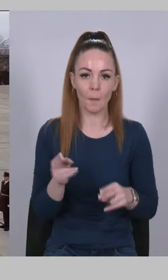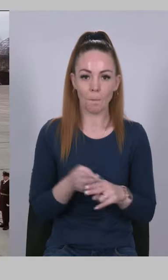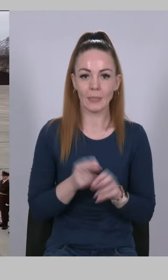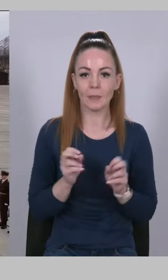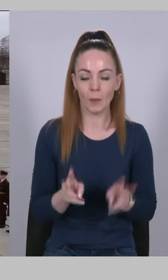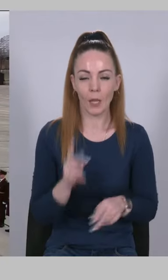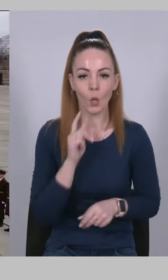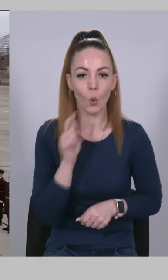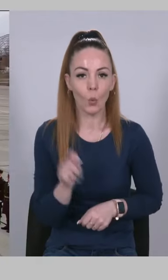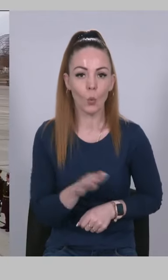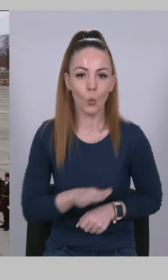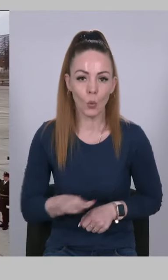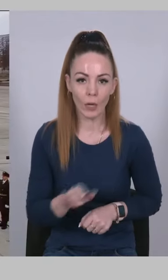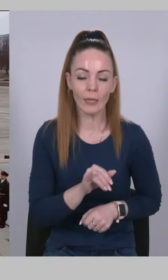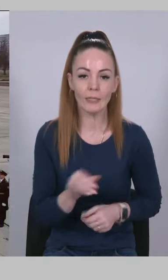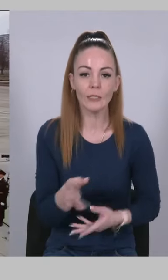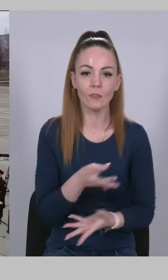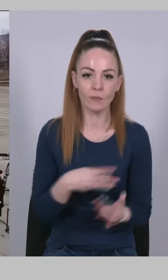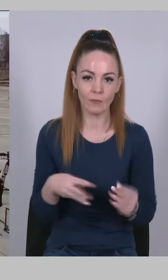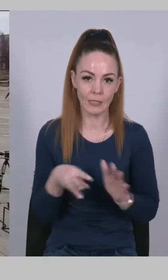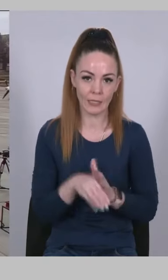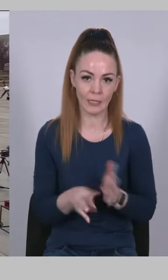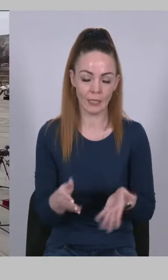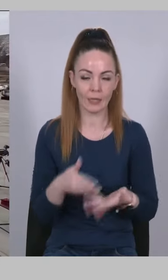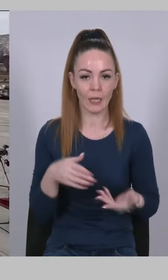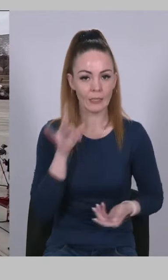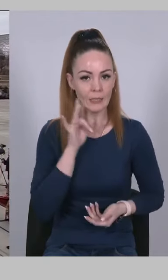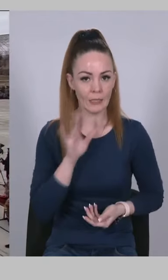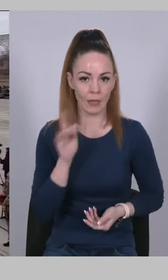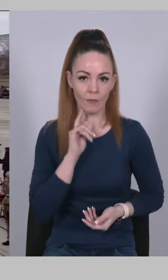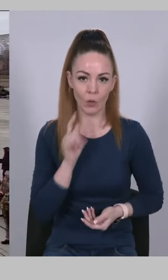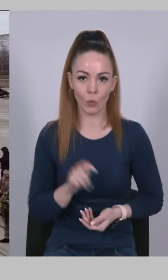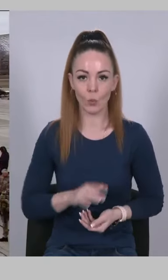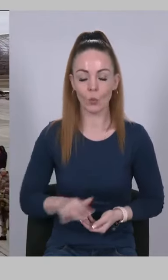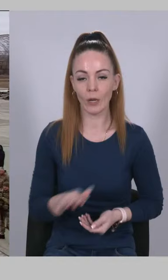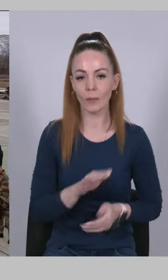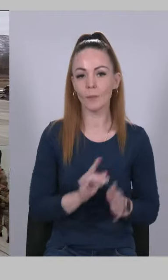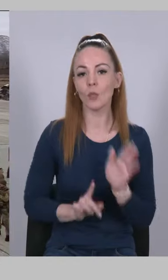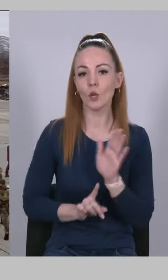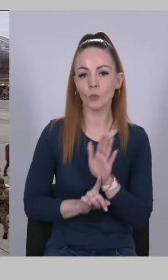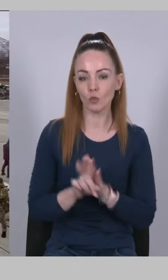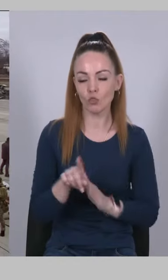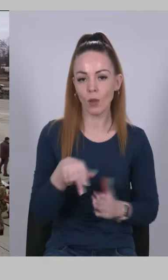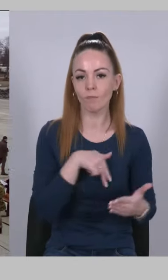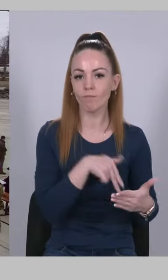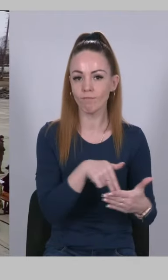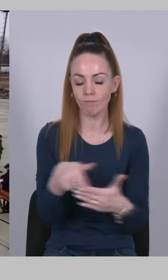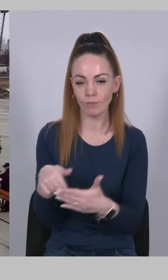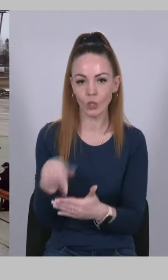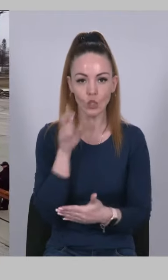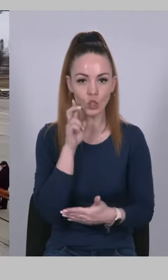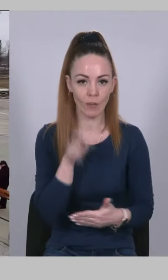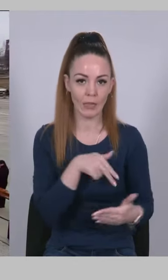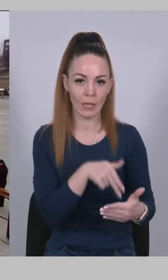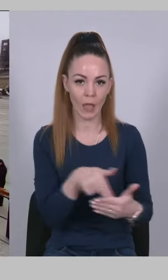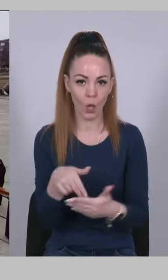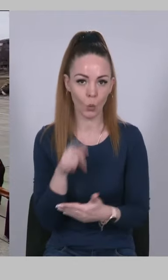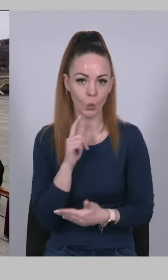України і всіх нас. Слава Україні! Розпочинаємо церемонію вручення державних нагород України.